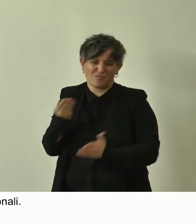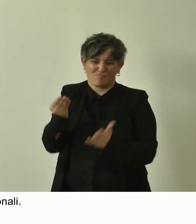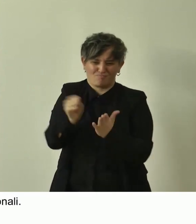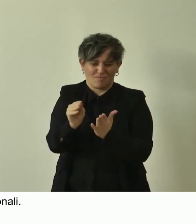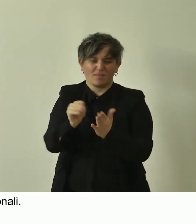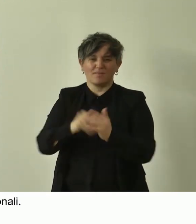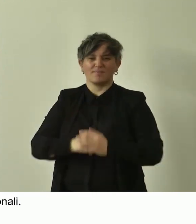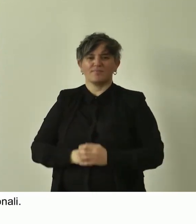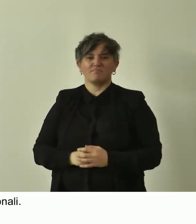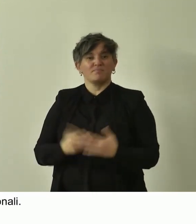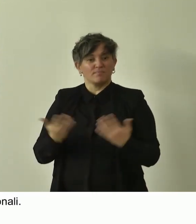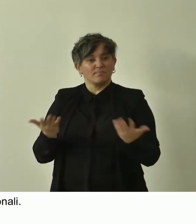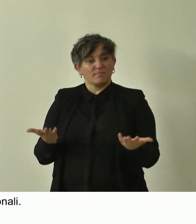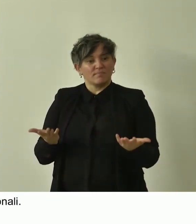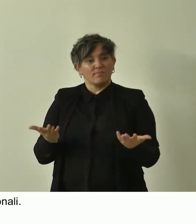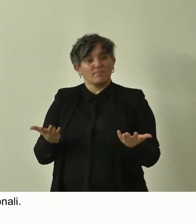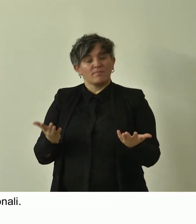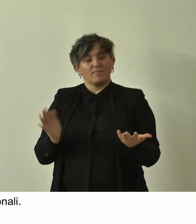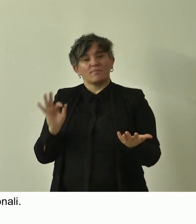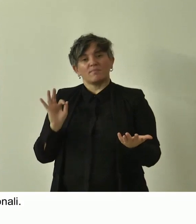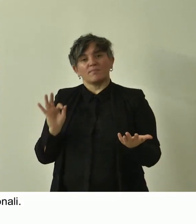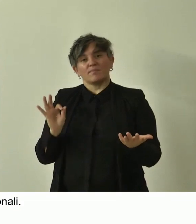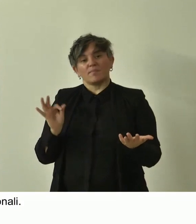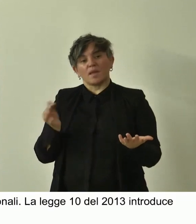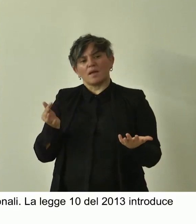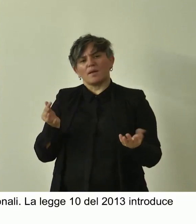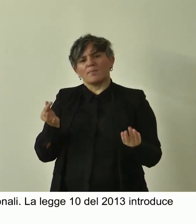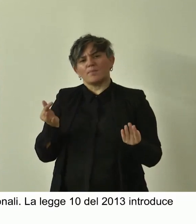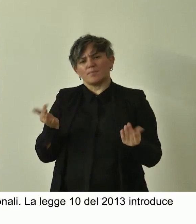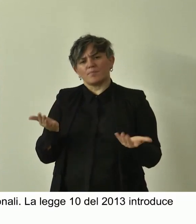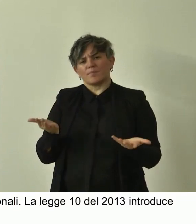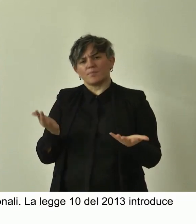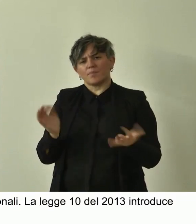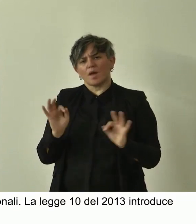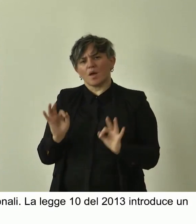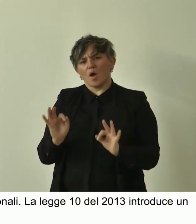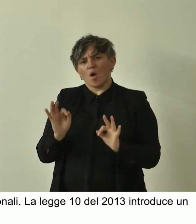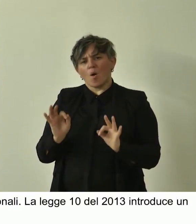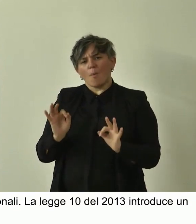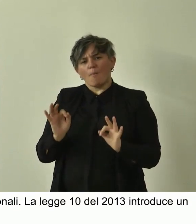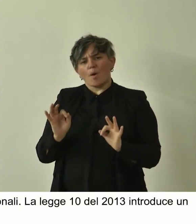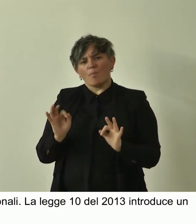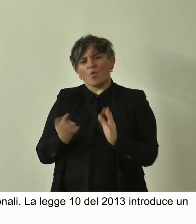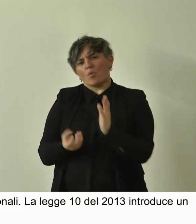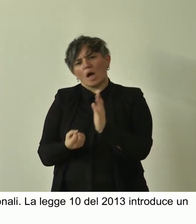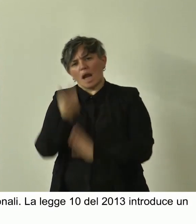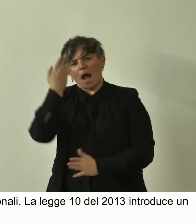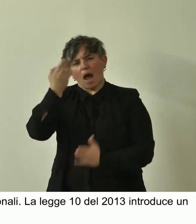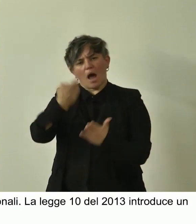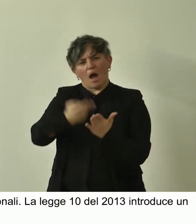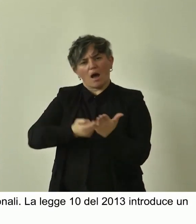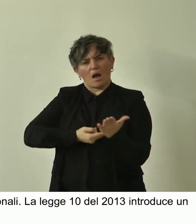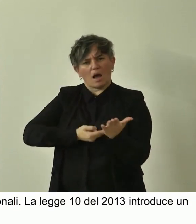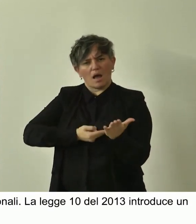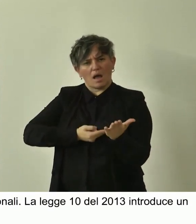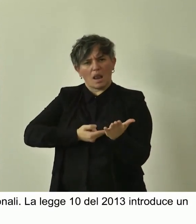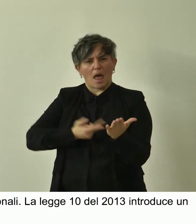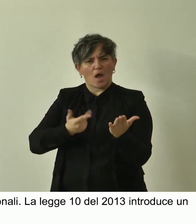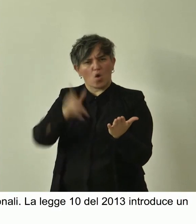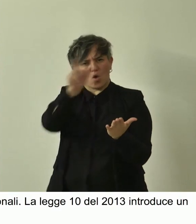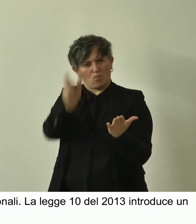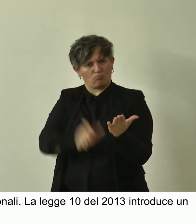istituisce un elenco nazionale, oltre a dettare anche